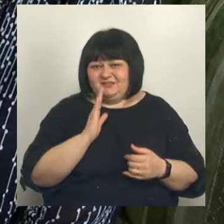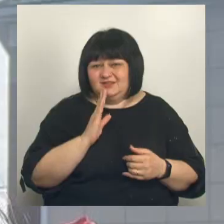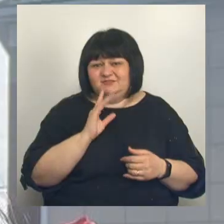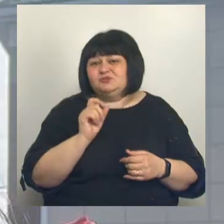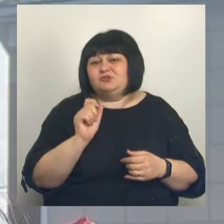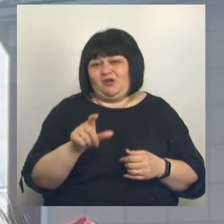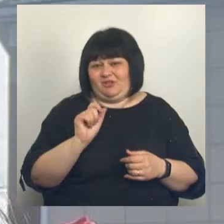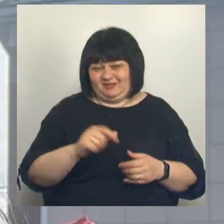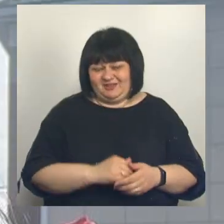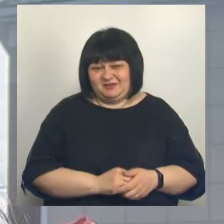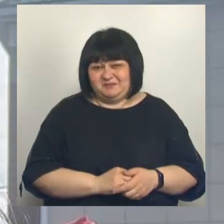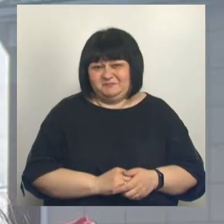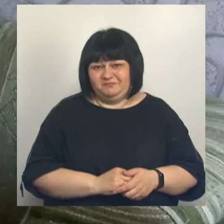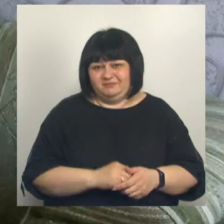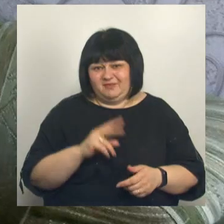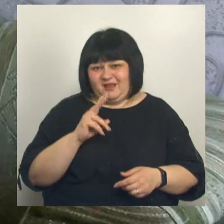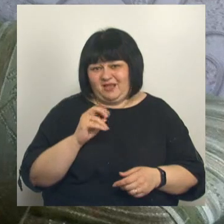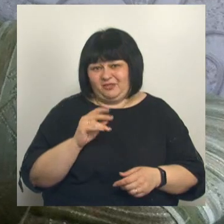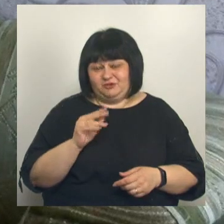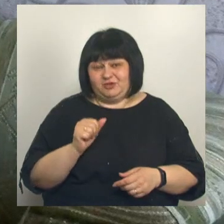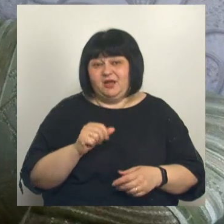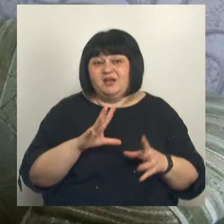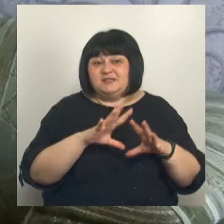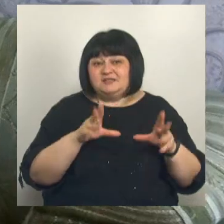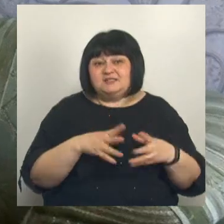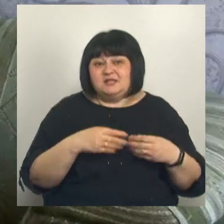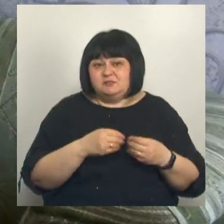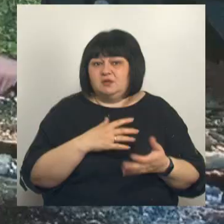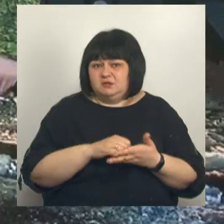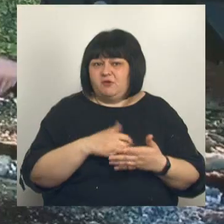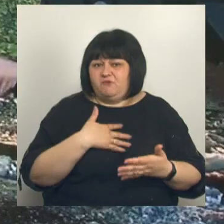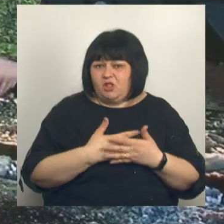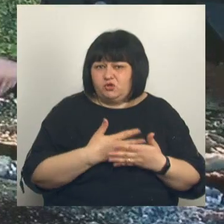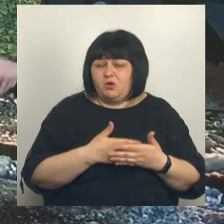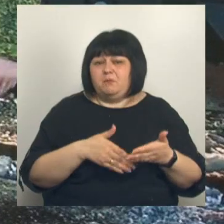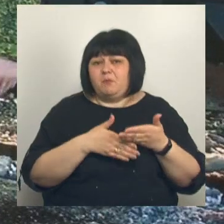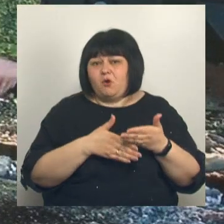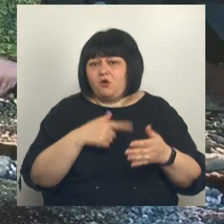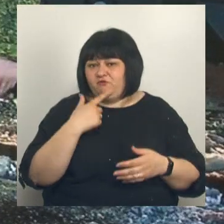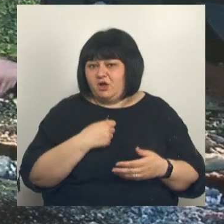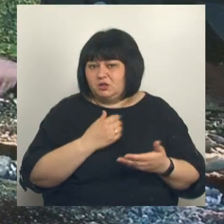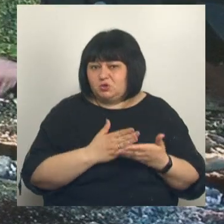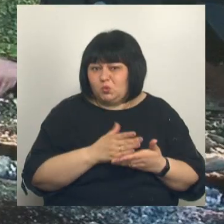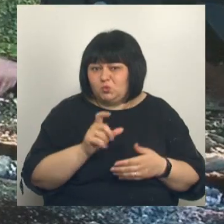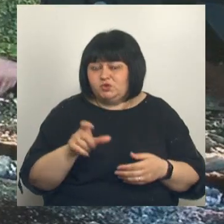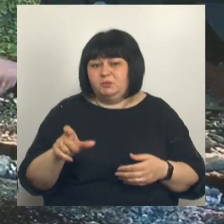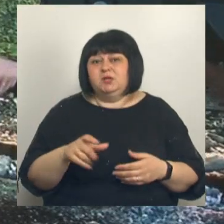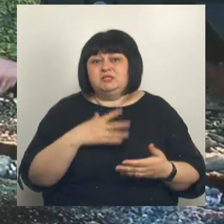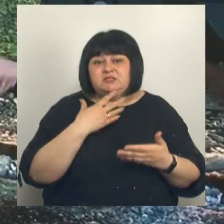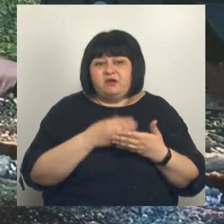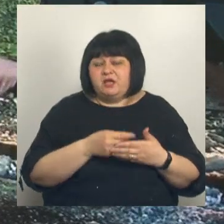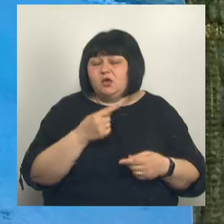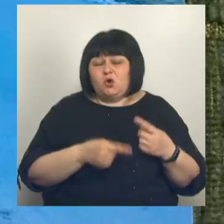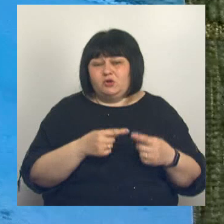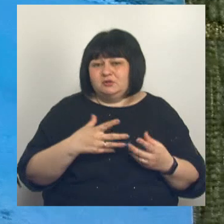золотая. Леночка. Вся семья занимается волонтерством, помогают нашим военнослужащим. Они теперь свои, родные,